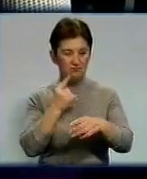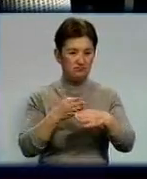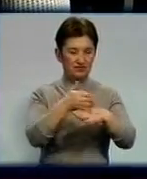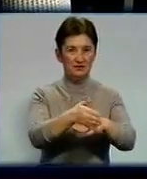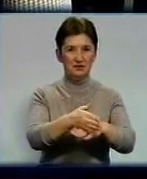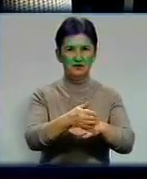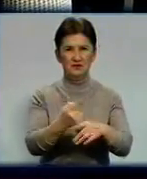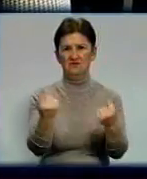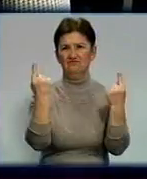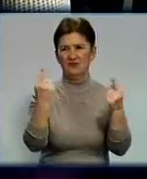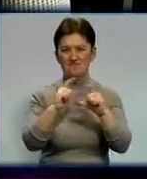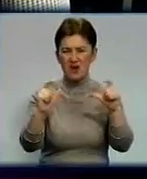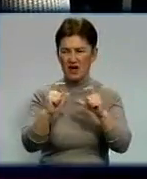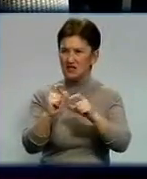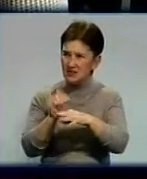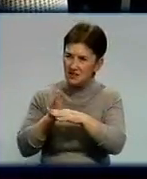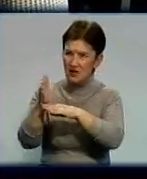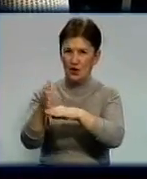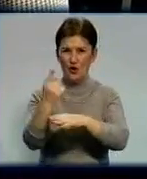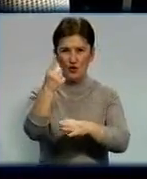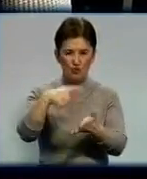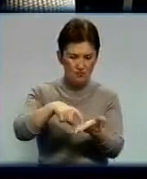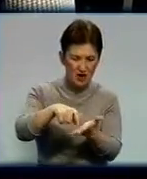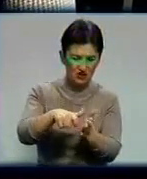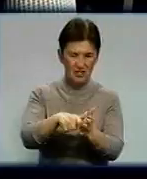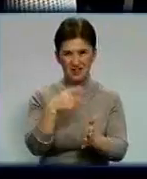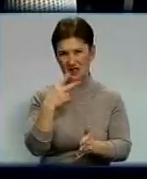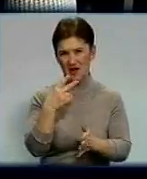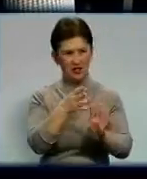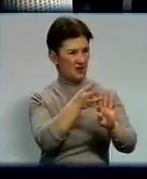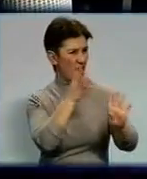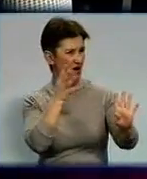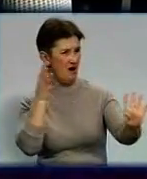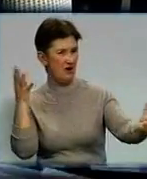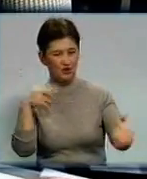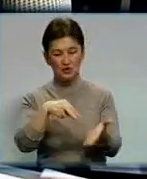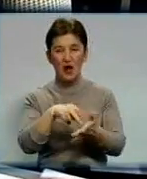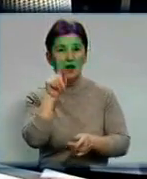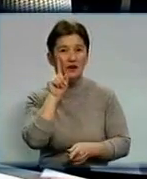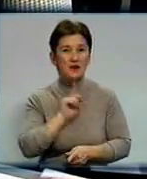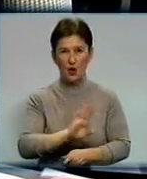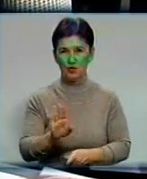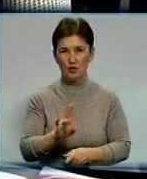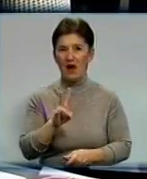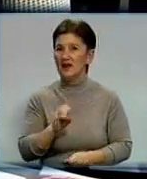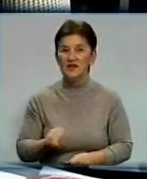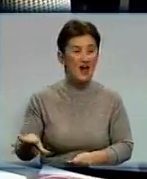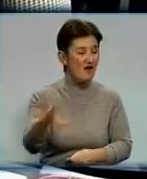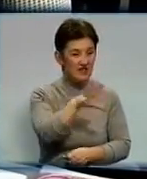супермаркет йти стояти в очередь і запачкає цигарет якось не дуже удобно. І не всіх же